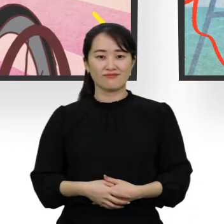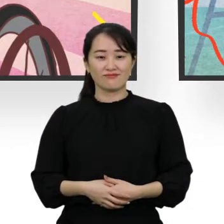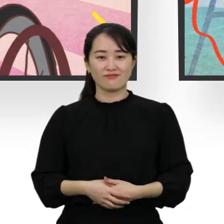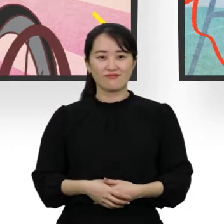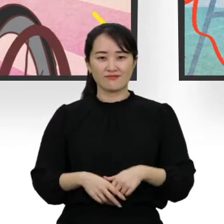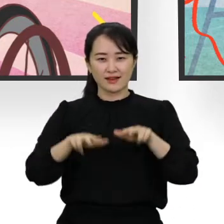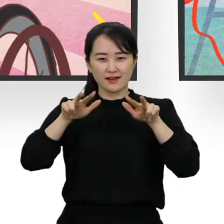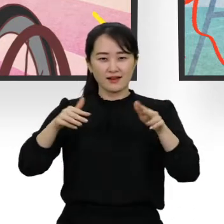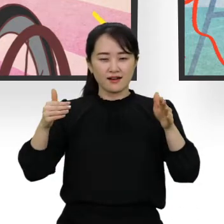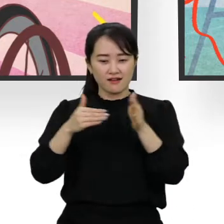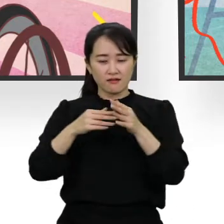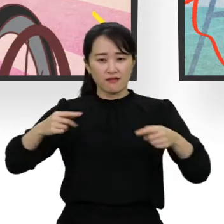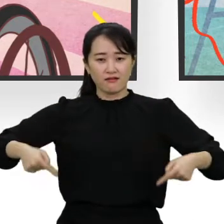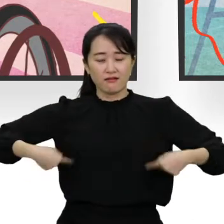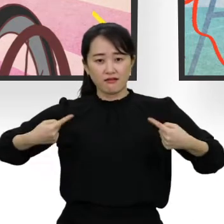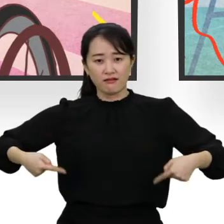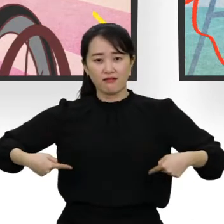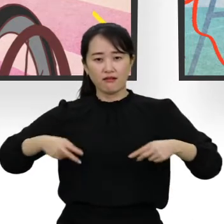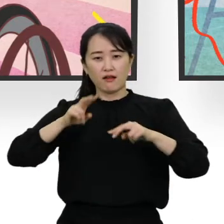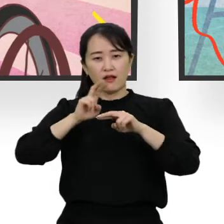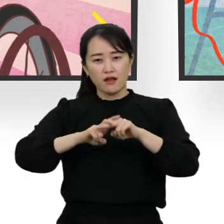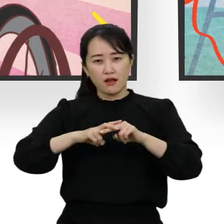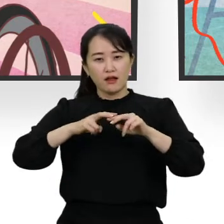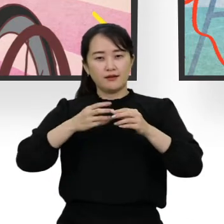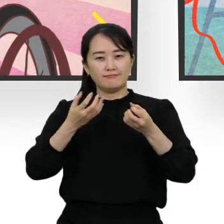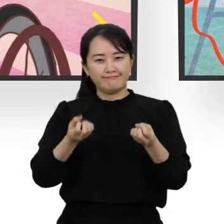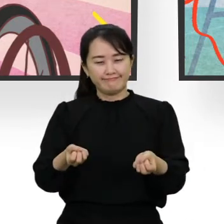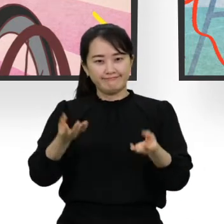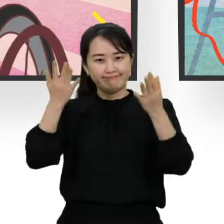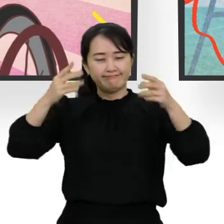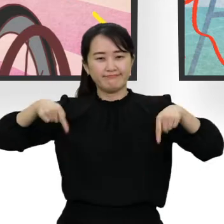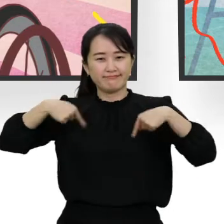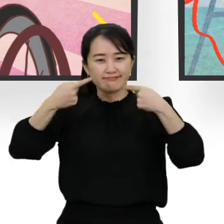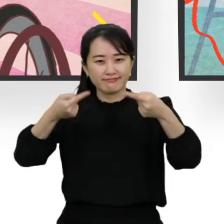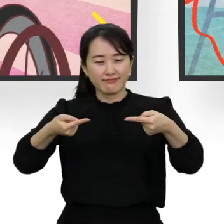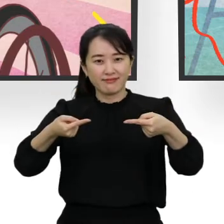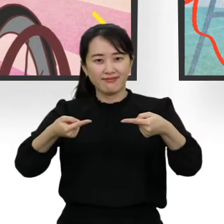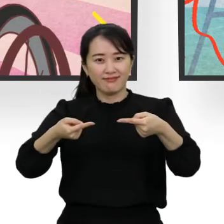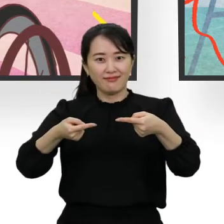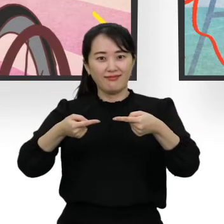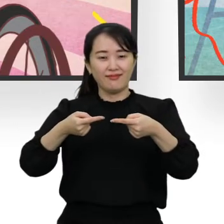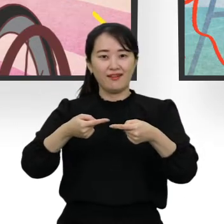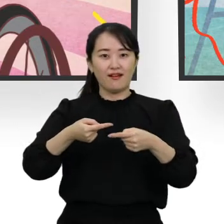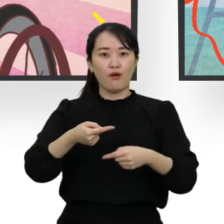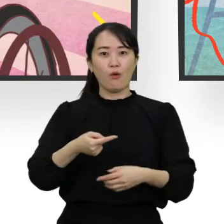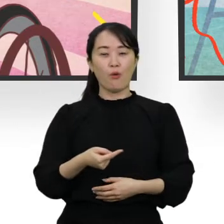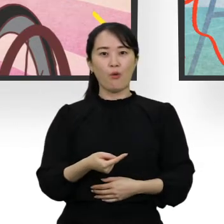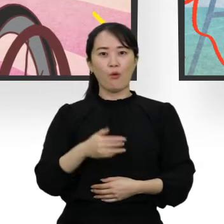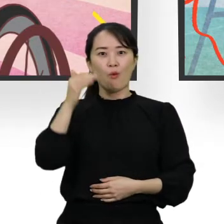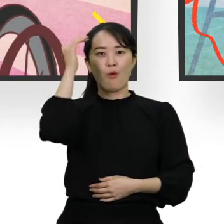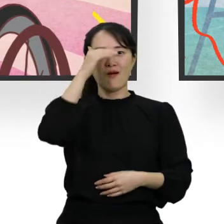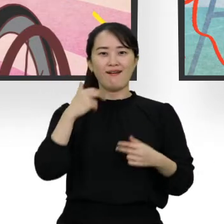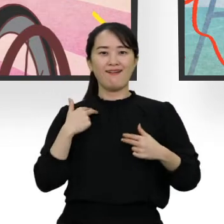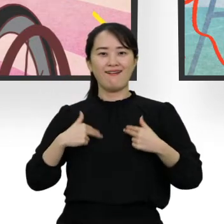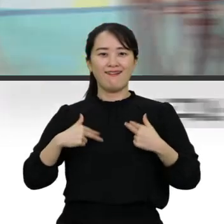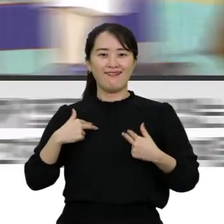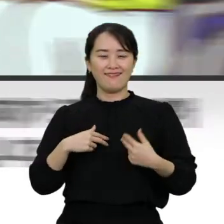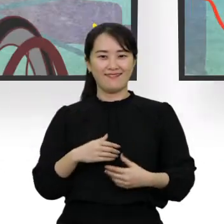그동안 휠체어를 타고 축제에 참여하기 힘들었던 사람들은 환상적인 축제 광경에 눈을 뗄 수 없었습니다.